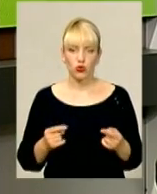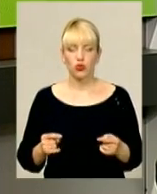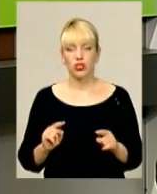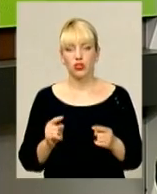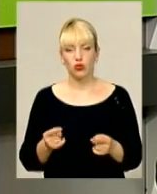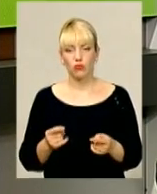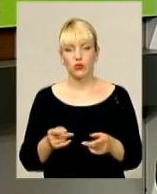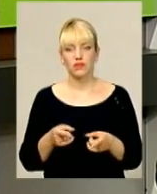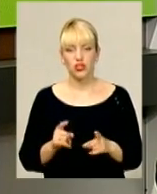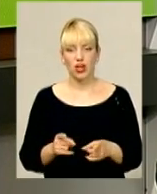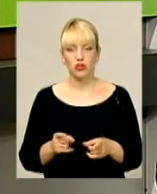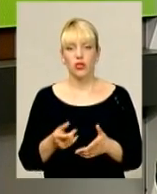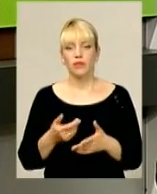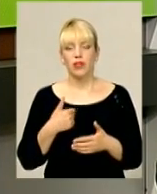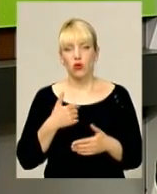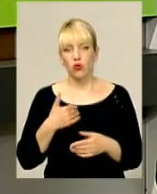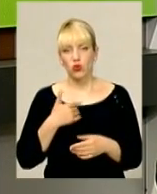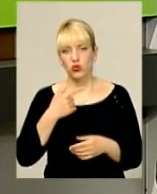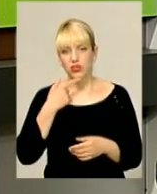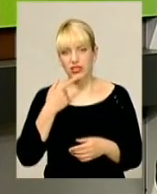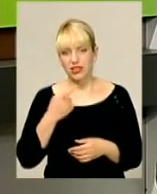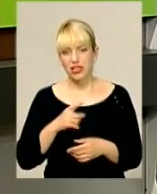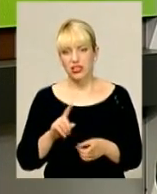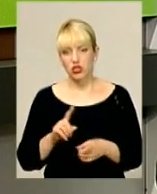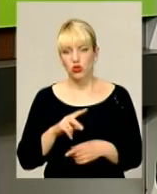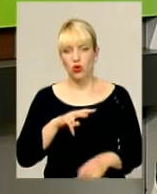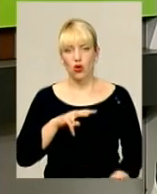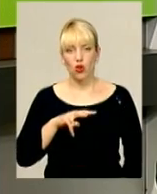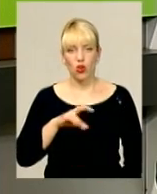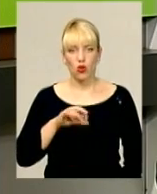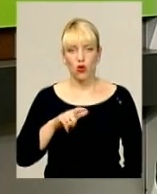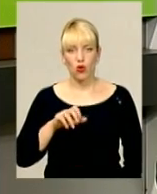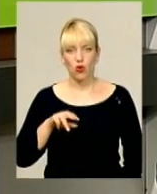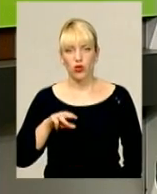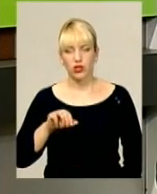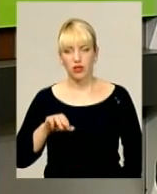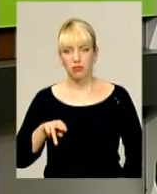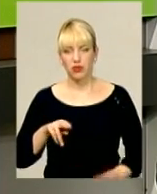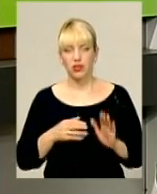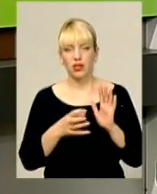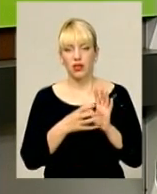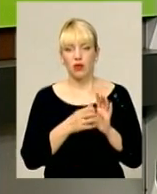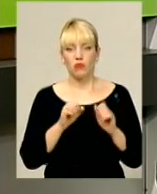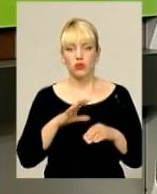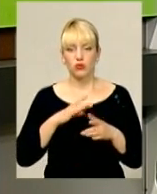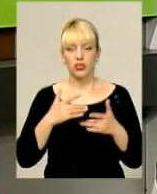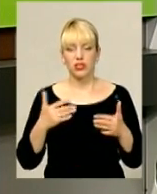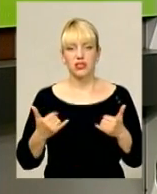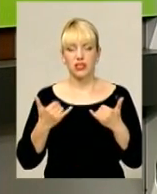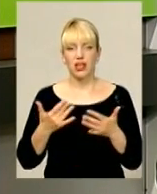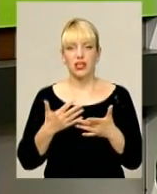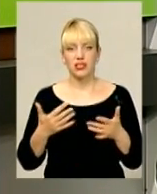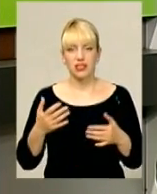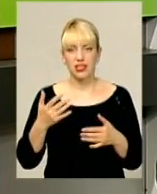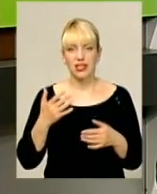звичайно, знову таки, хочу наголосити, що логотип, він може бути різним для різних цільових аудиторій. В